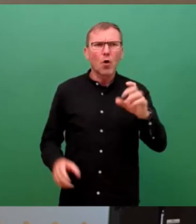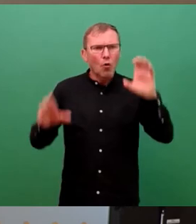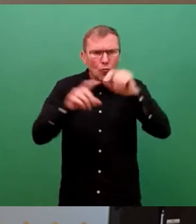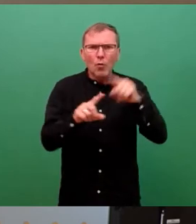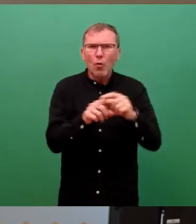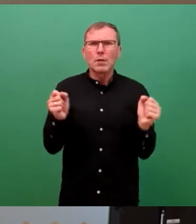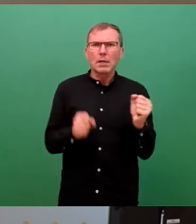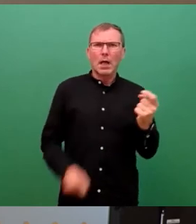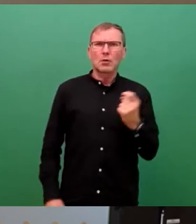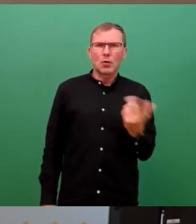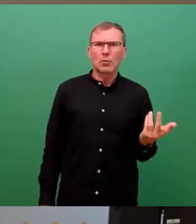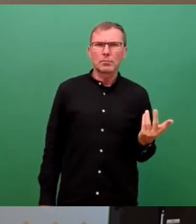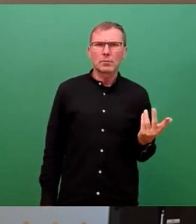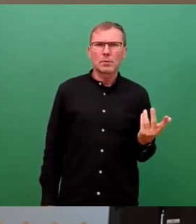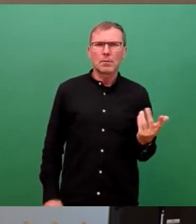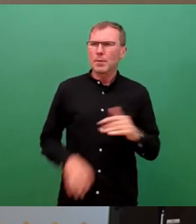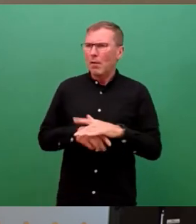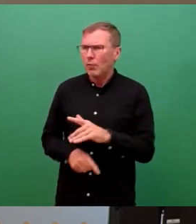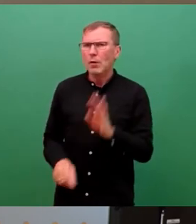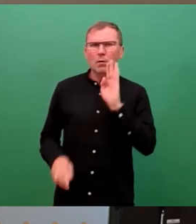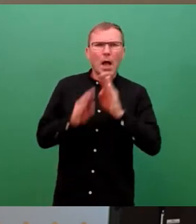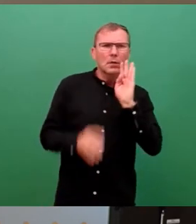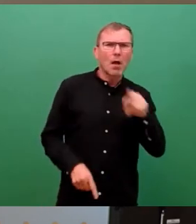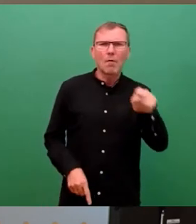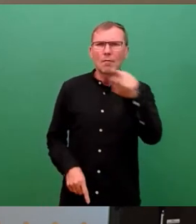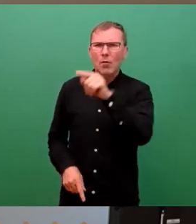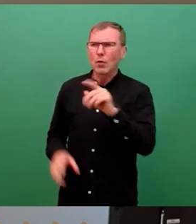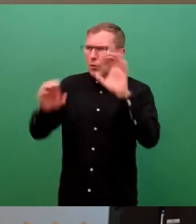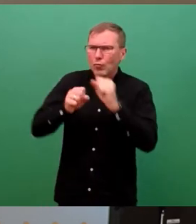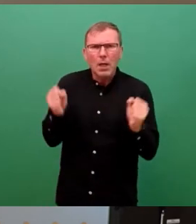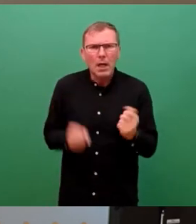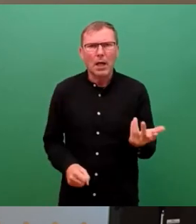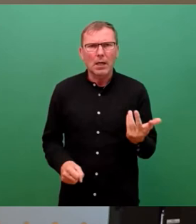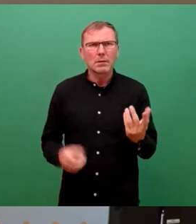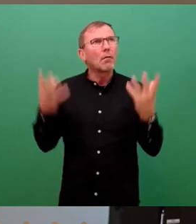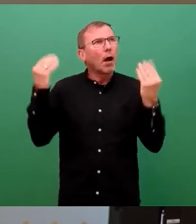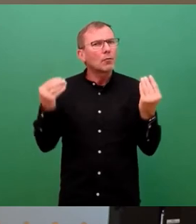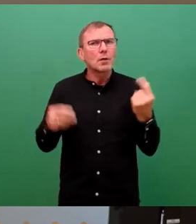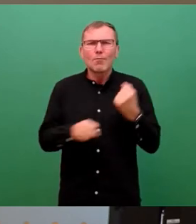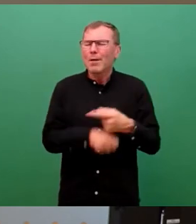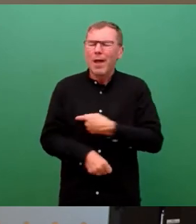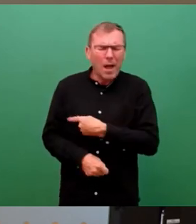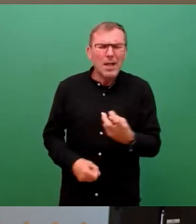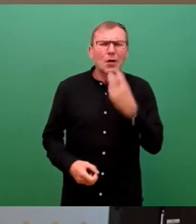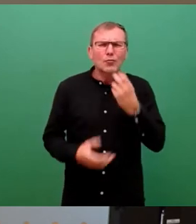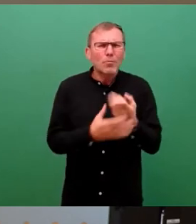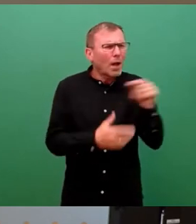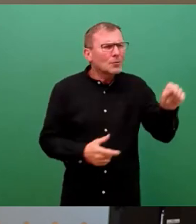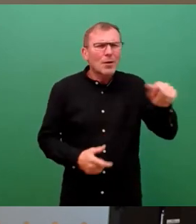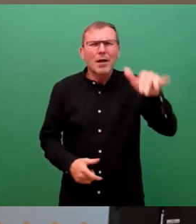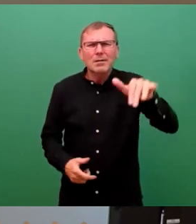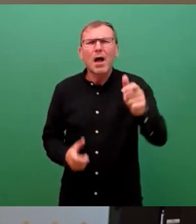Unternehmen und ich meine die Häuser und Wohnungen werden soll, dann müssen sofort alle verfügbaren anderen Stromerzeuger wie